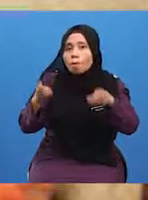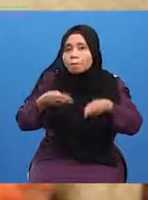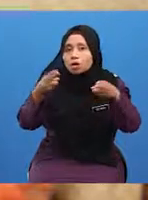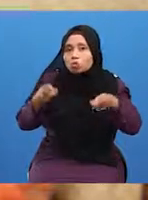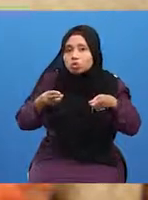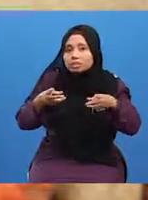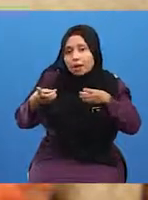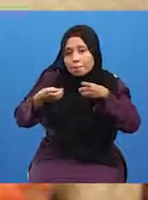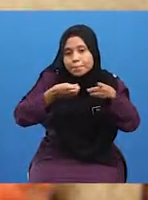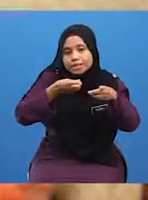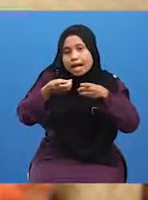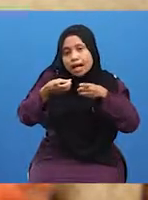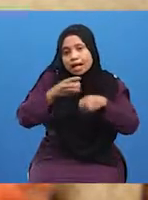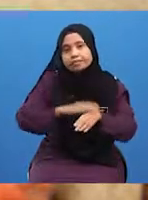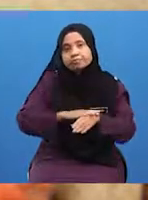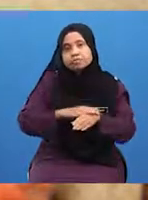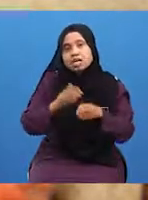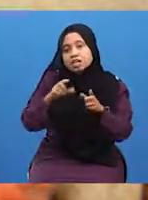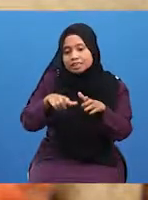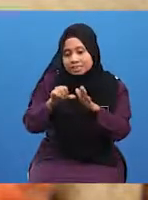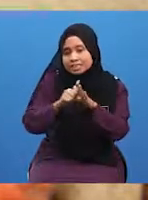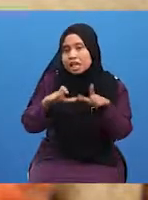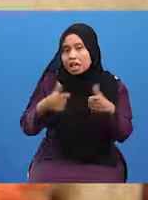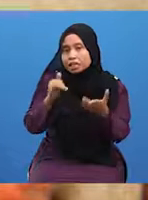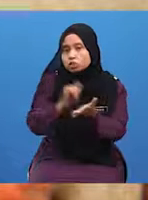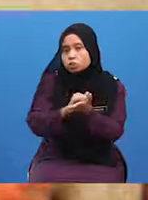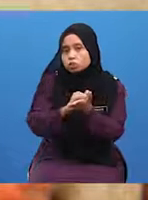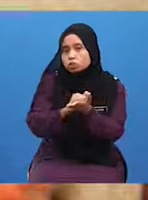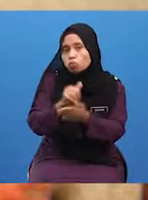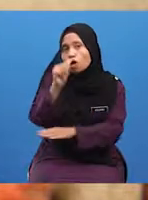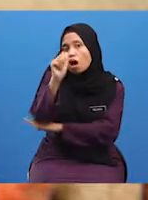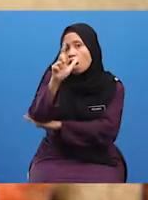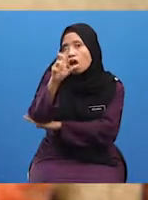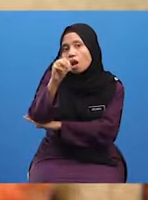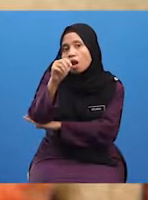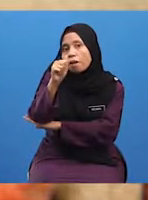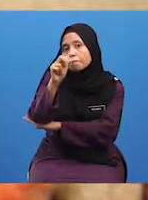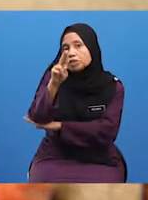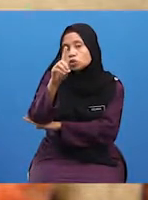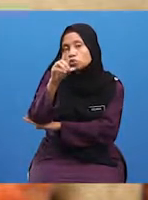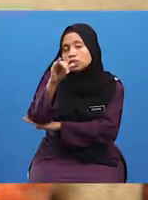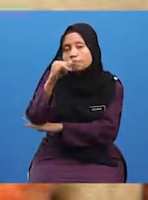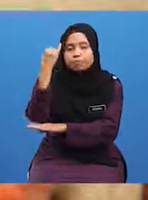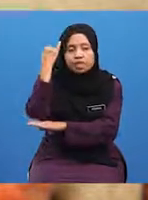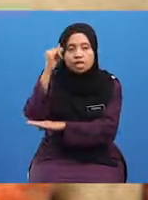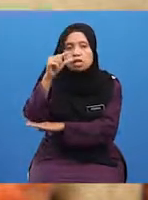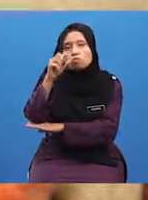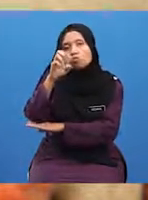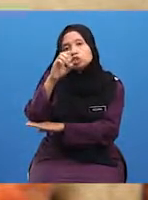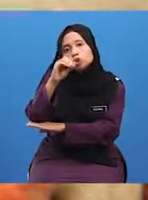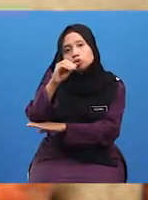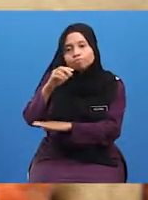perdagangan. Selain itu, bagi Al-Mas'udi, ilmu jagrafi adalah